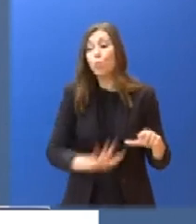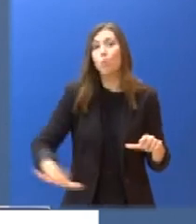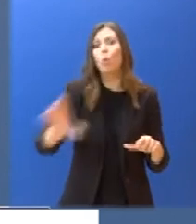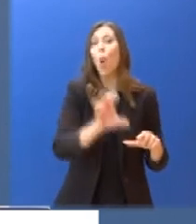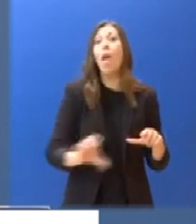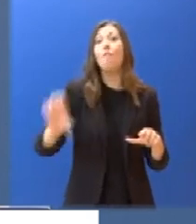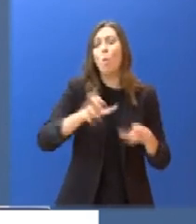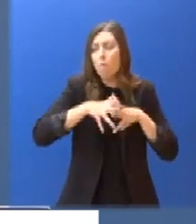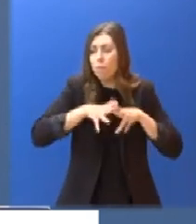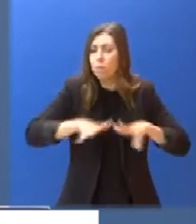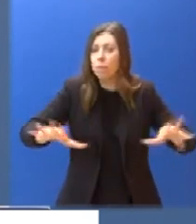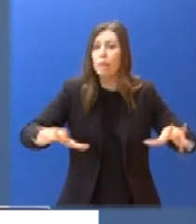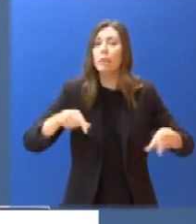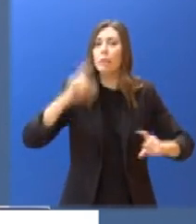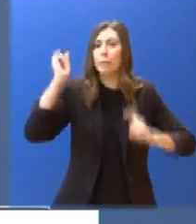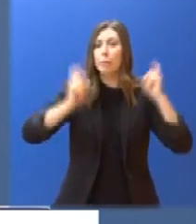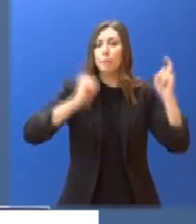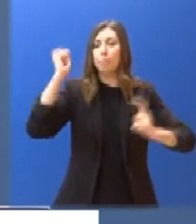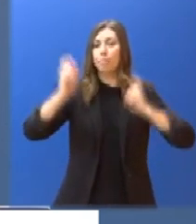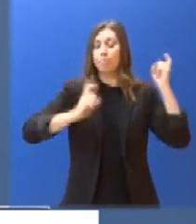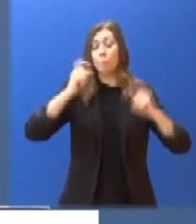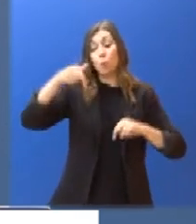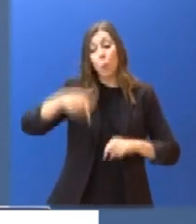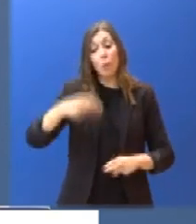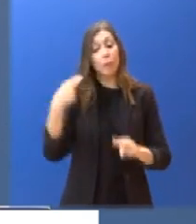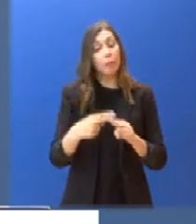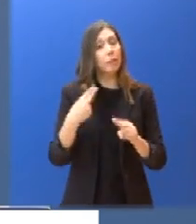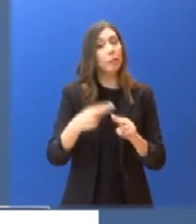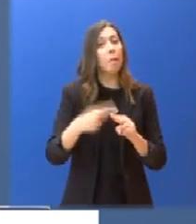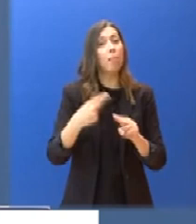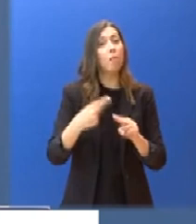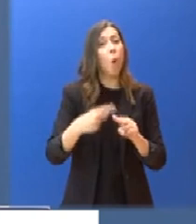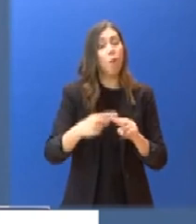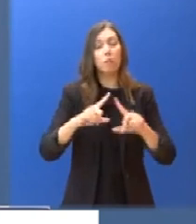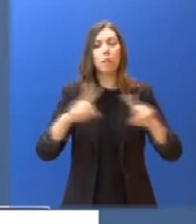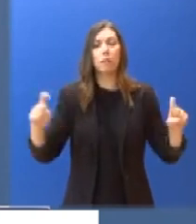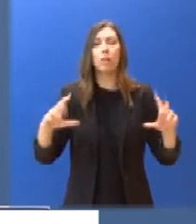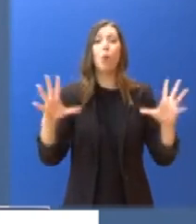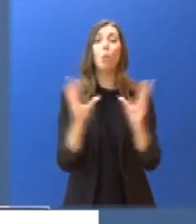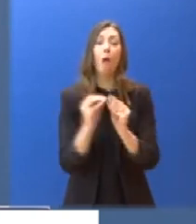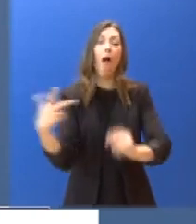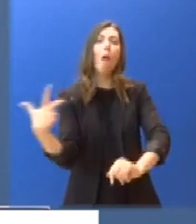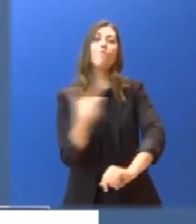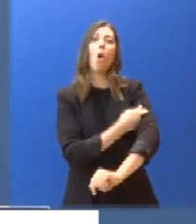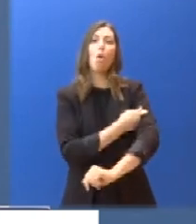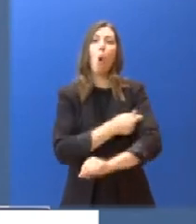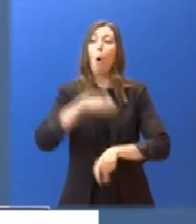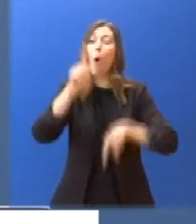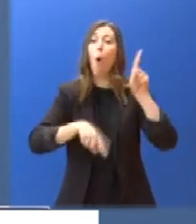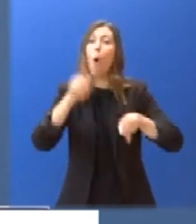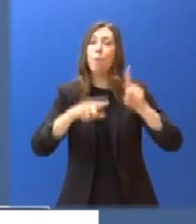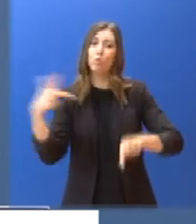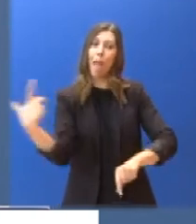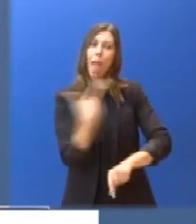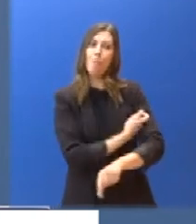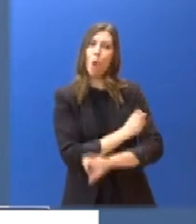προβληματισμό. Είναι ωστόσο εξαιρετικά σημαντικό το γεγονός ότι η αποτελεσματικότητα των ολοκληρωμένων εμβολιασμών έναντι του